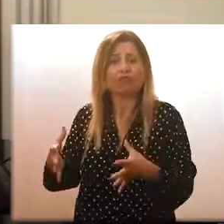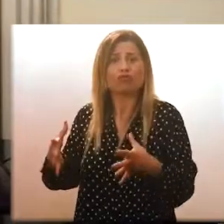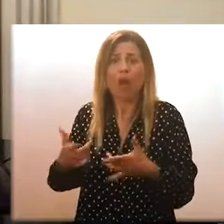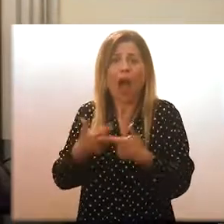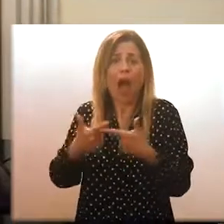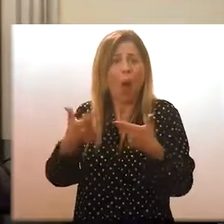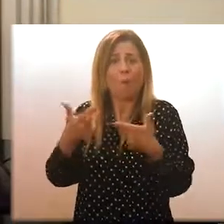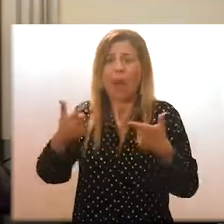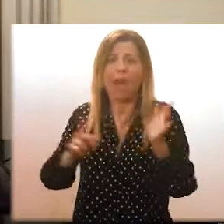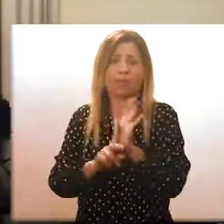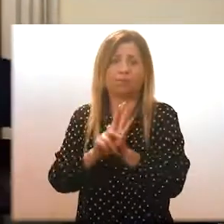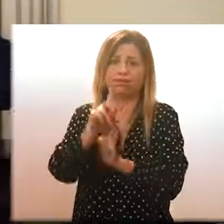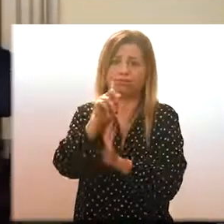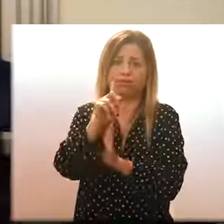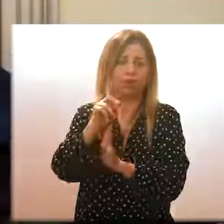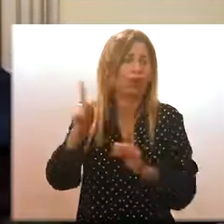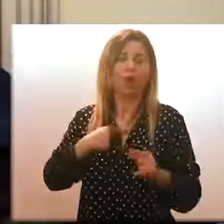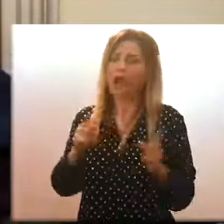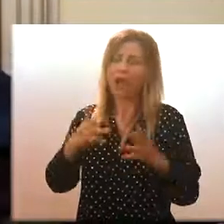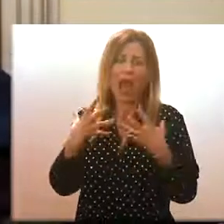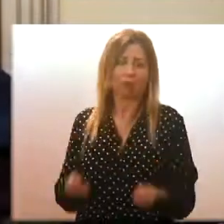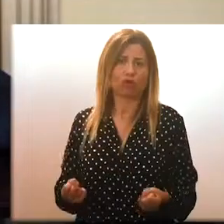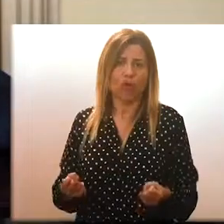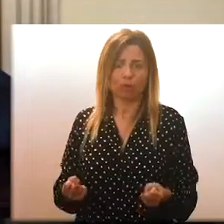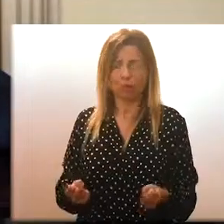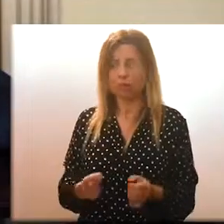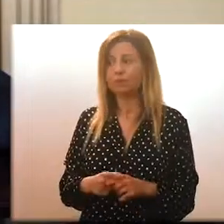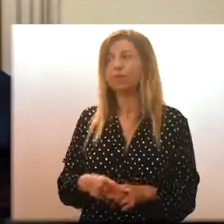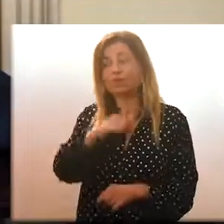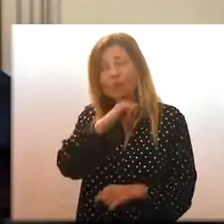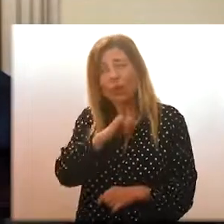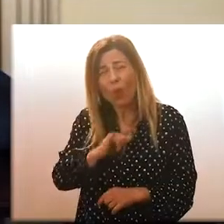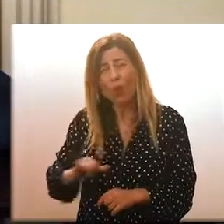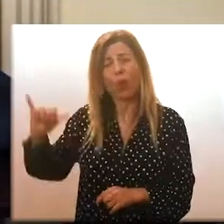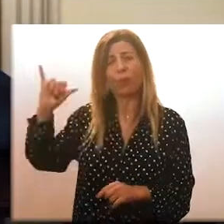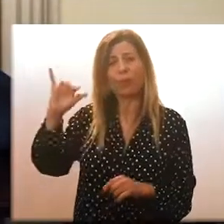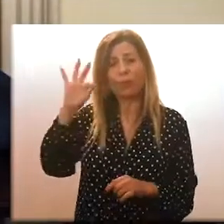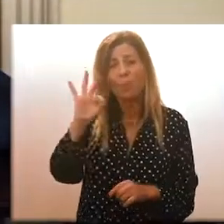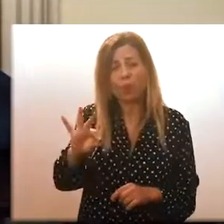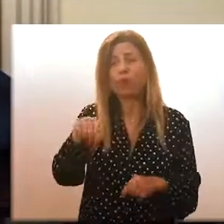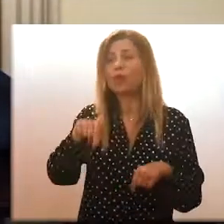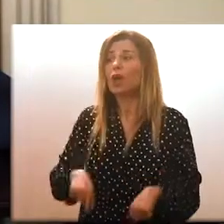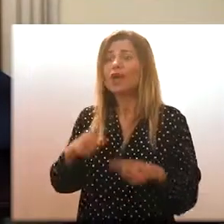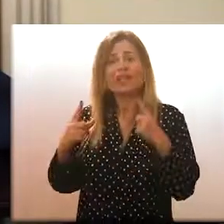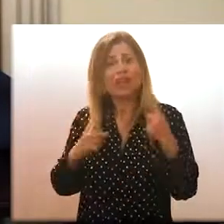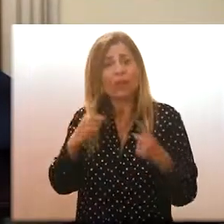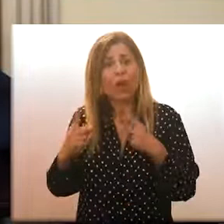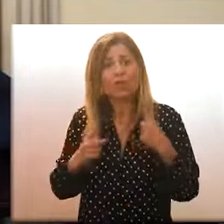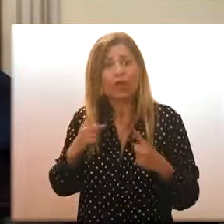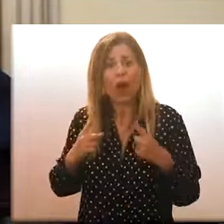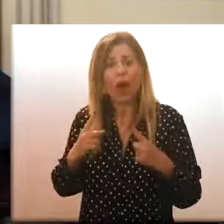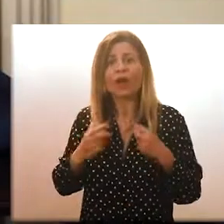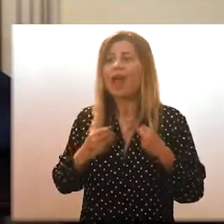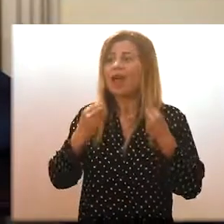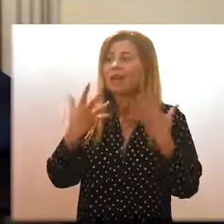elevato. L'ultima considerazione che faccio, questa situazione rende ancora